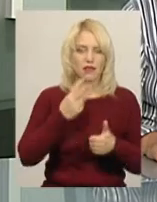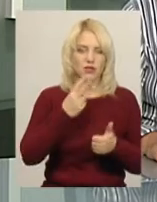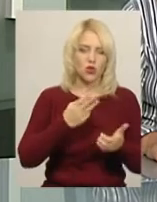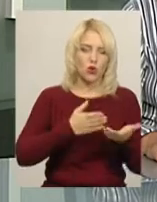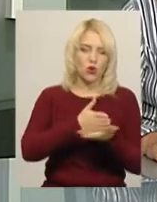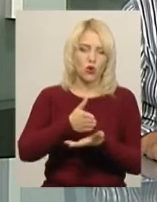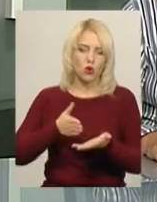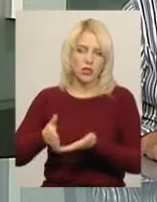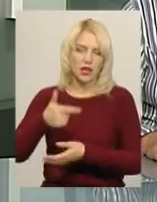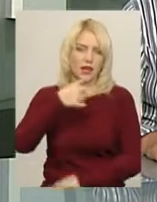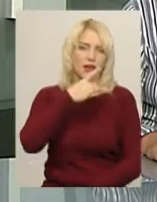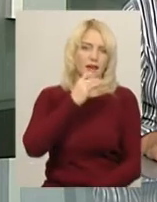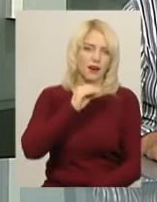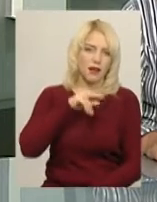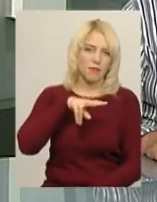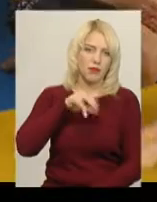греплінг та традиційний